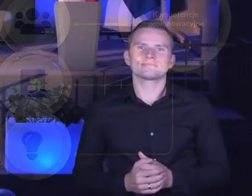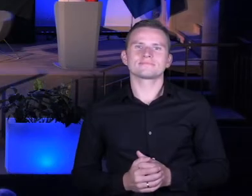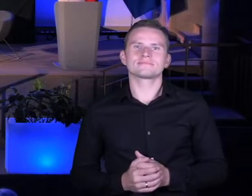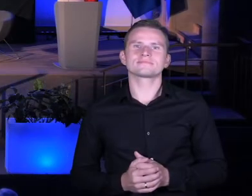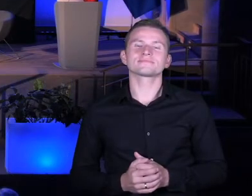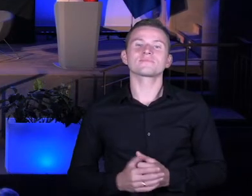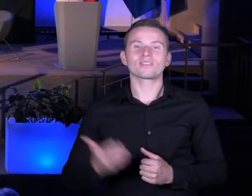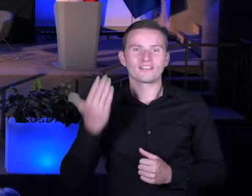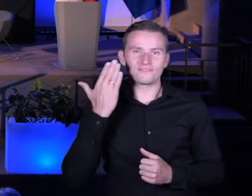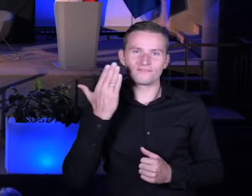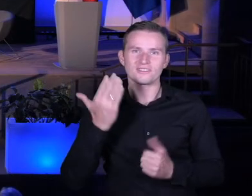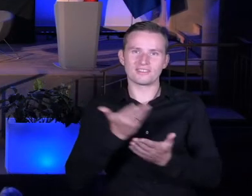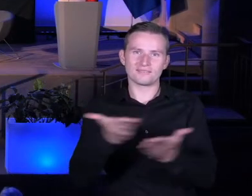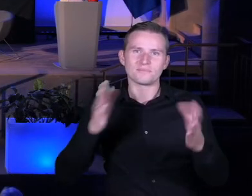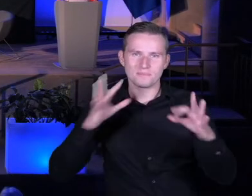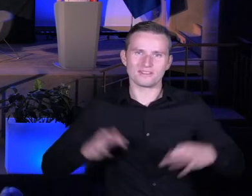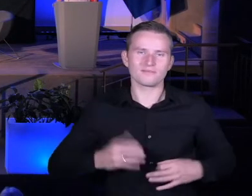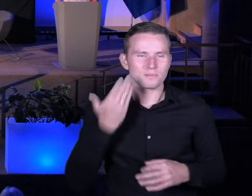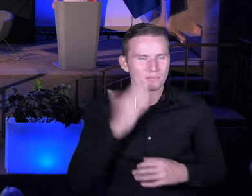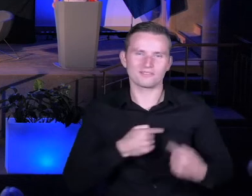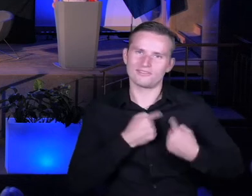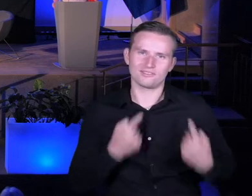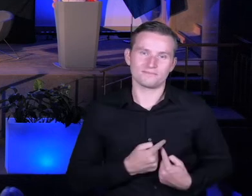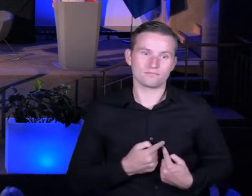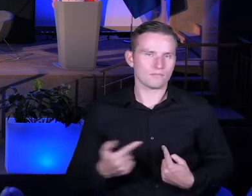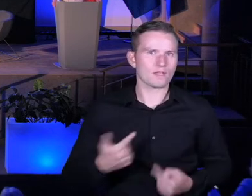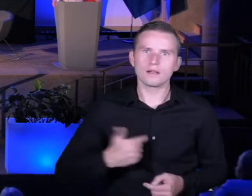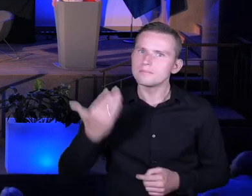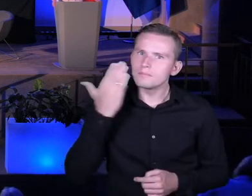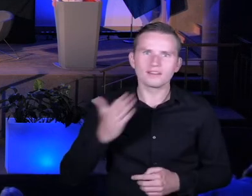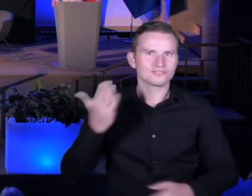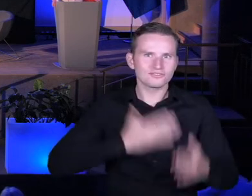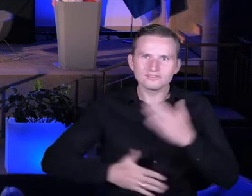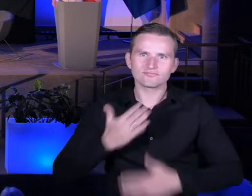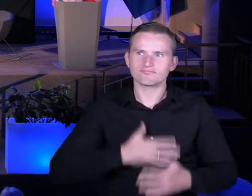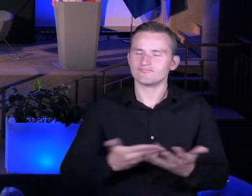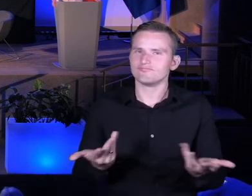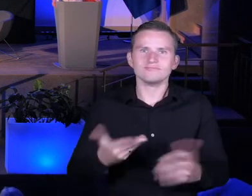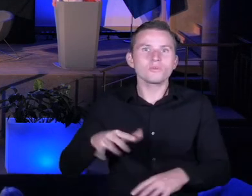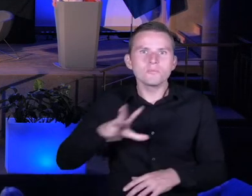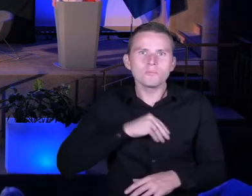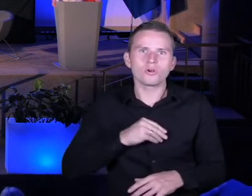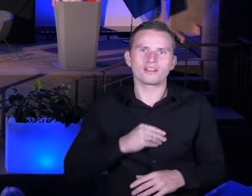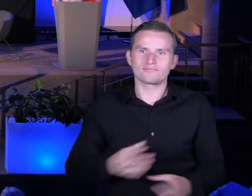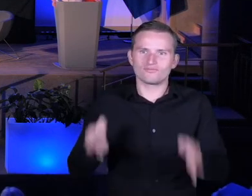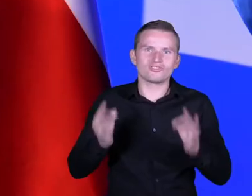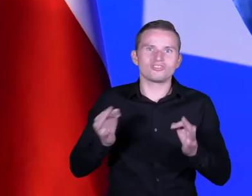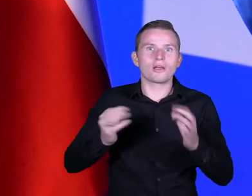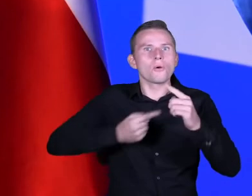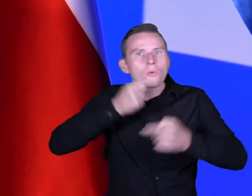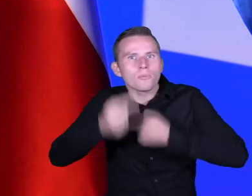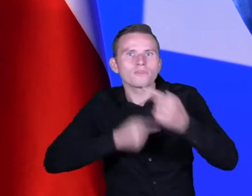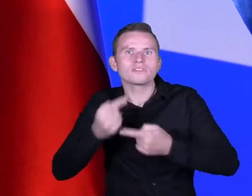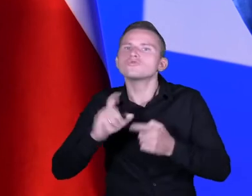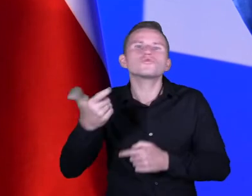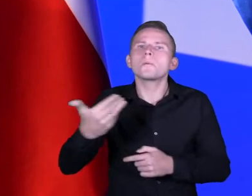Witam Państwa bardzo serdecznie. Muszę powiedzieć, że ogromnie się cieszę, że mam tę sposobność, by dzisiaj przedstawić Państwu, co tak naprawdę działo